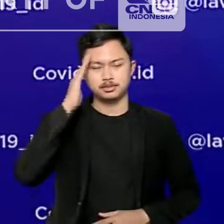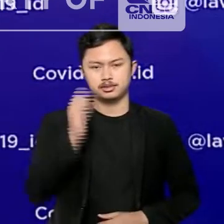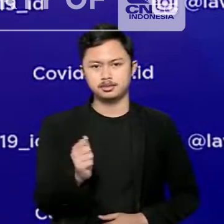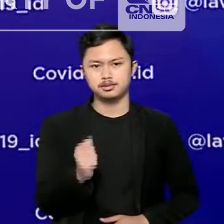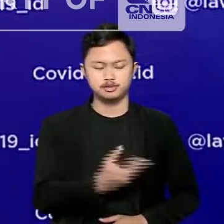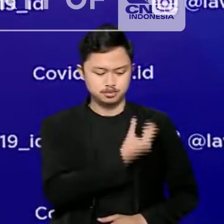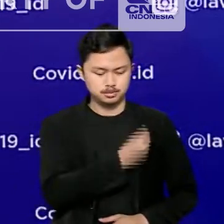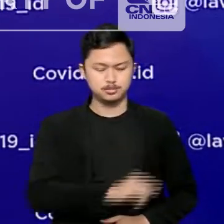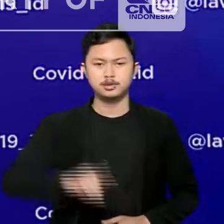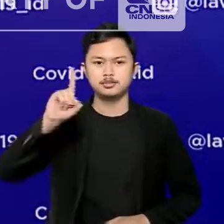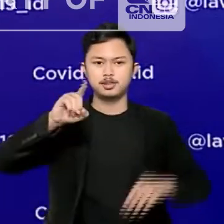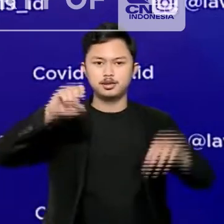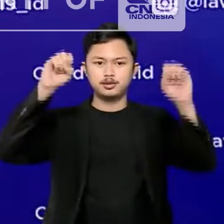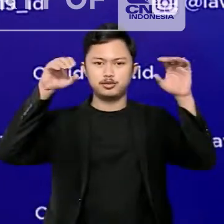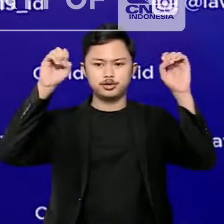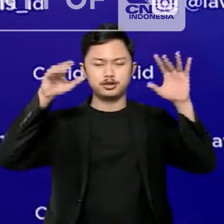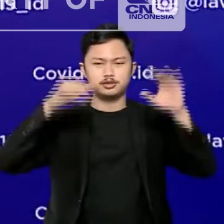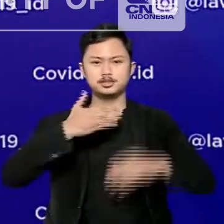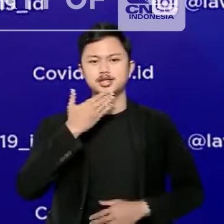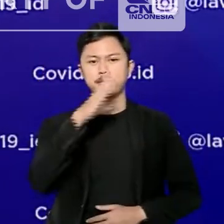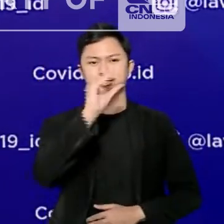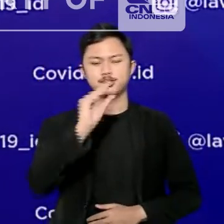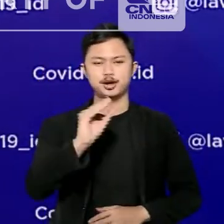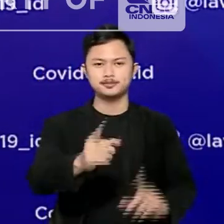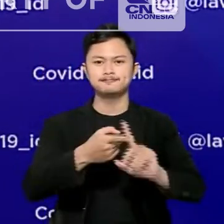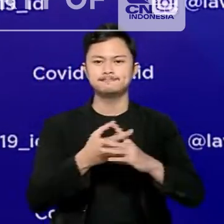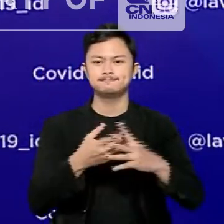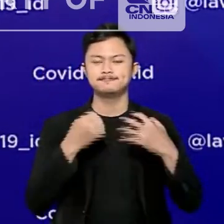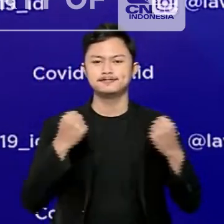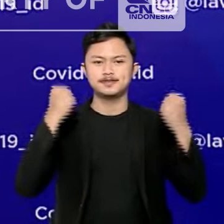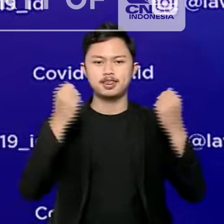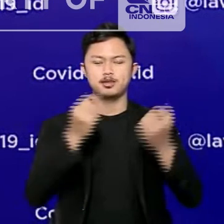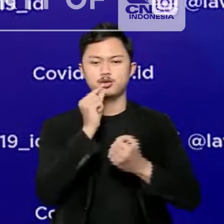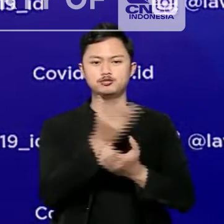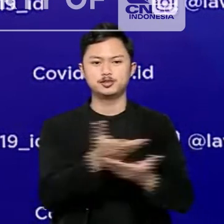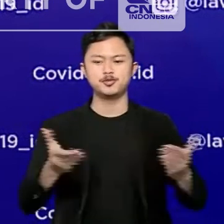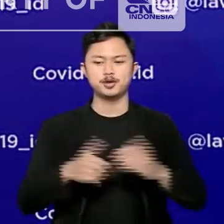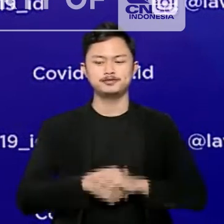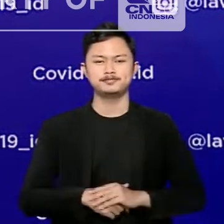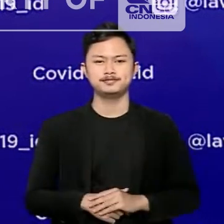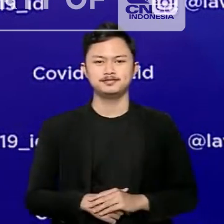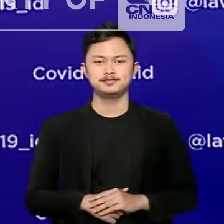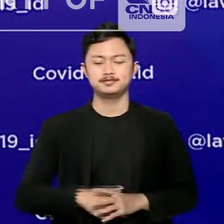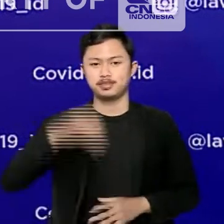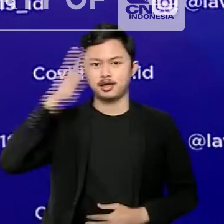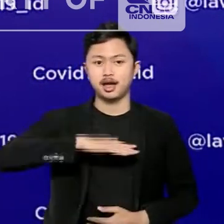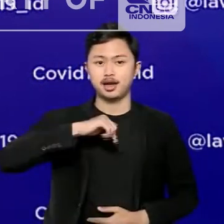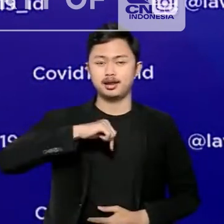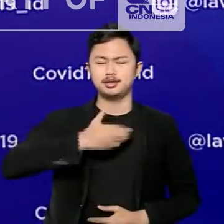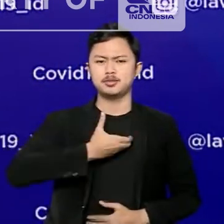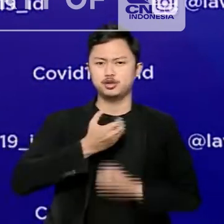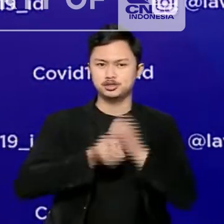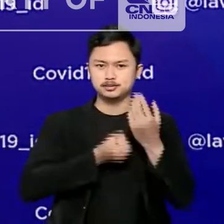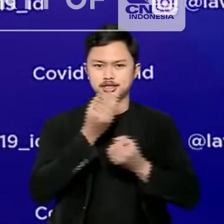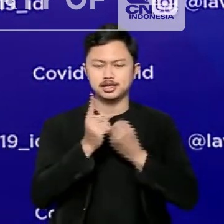Assalamu'alaikum warahmatullahi wabarakatuh, selamat sore, salam sejahtera untuk kita semuanya. Hari ini saya